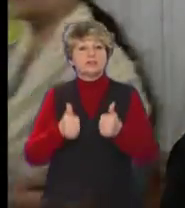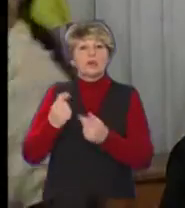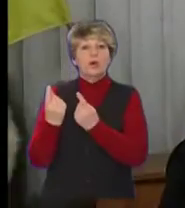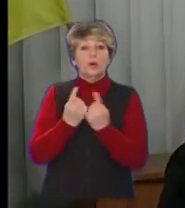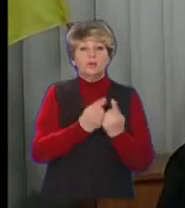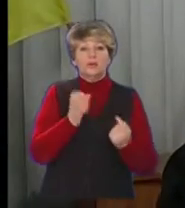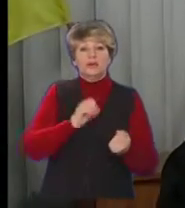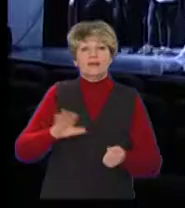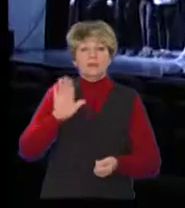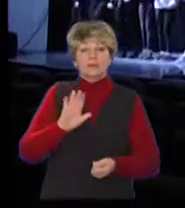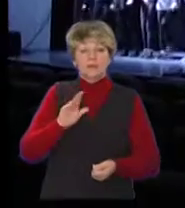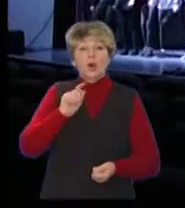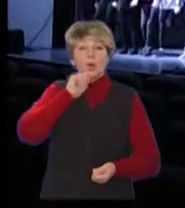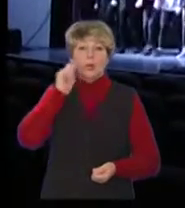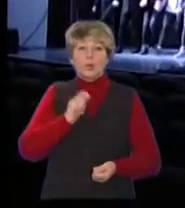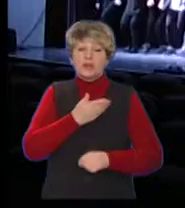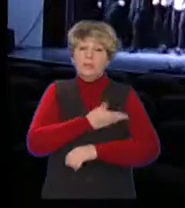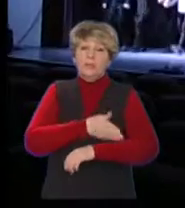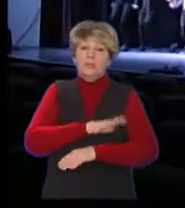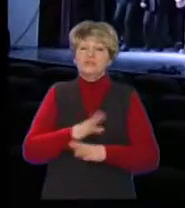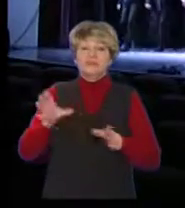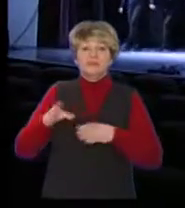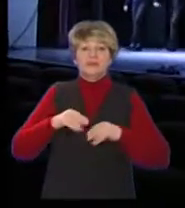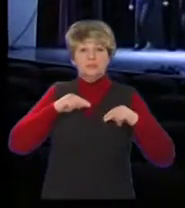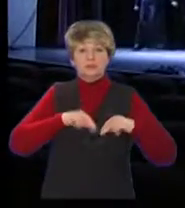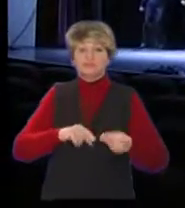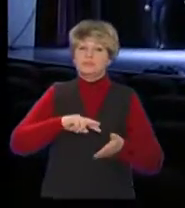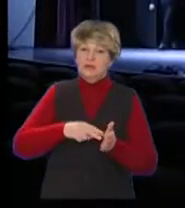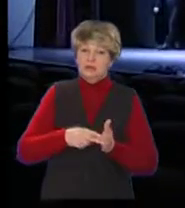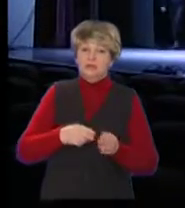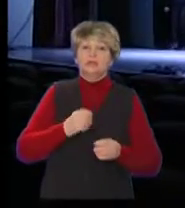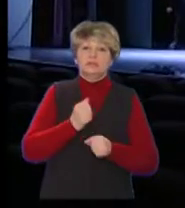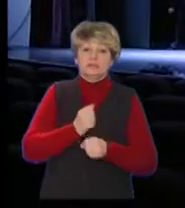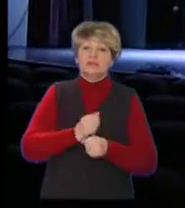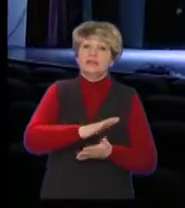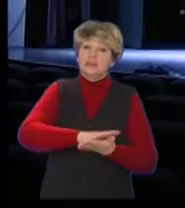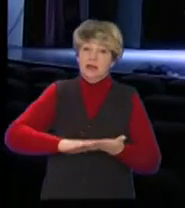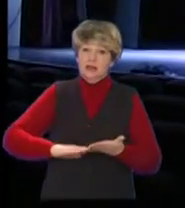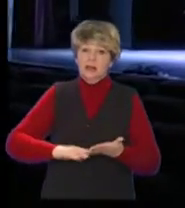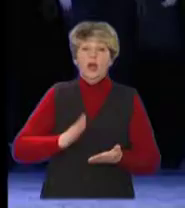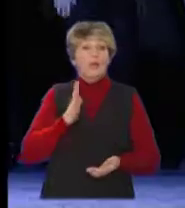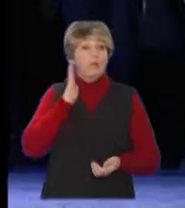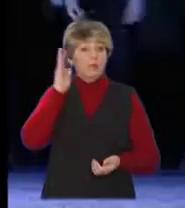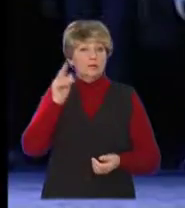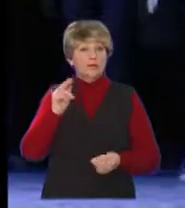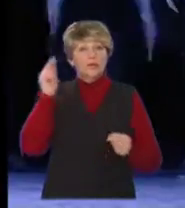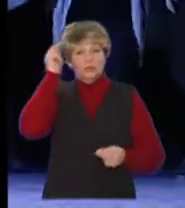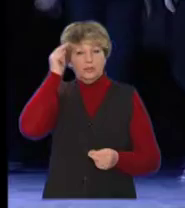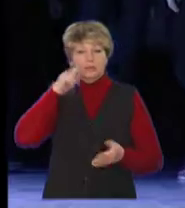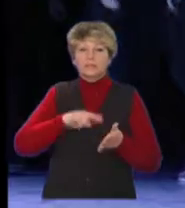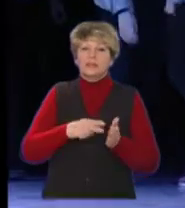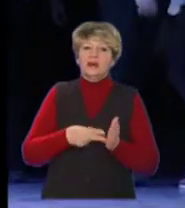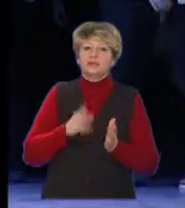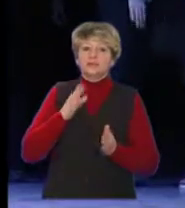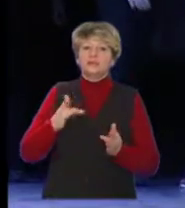однолітками з Європи. Україну-польську співпрацю планують продовжувати і далі, розповідає Рафал Марченковський. В майбутньому школярі